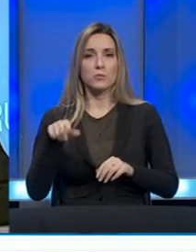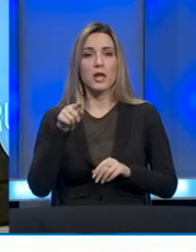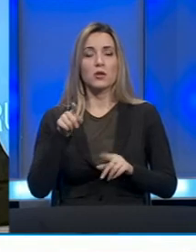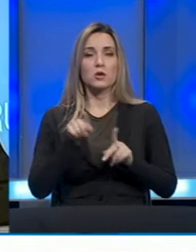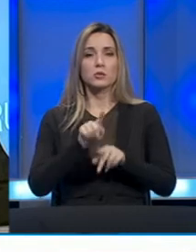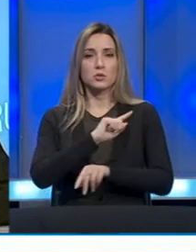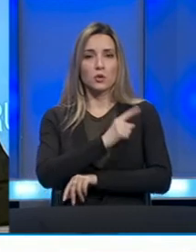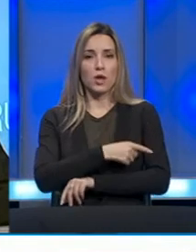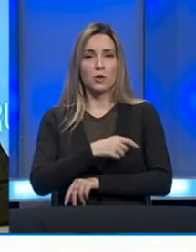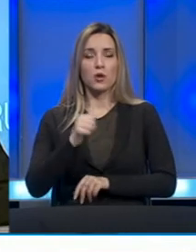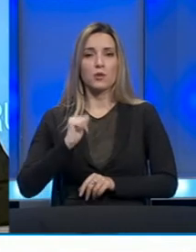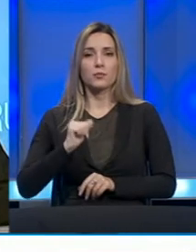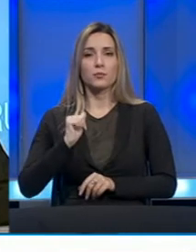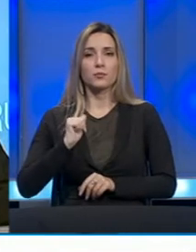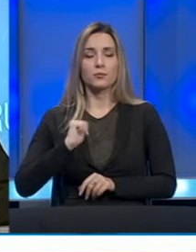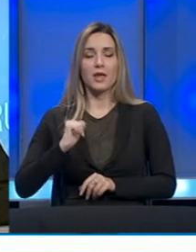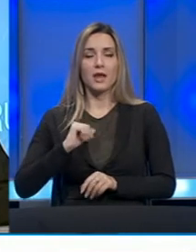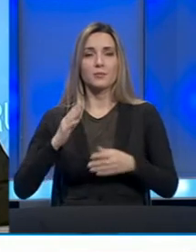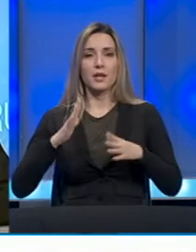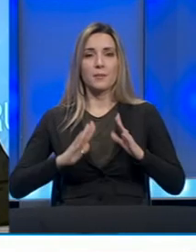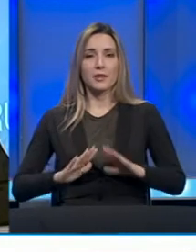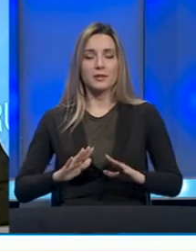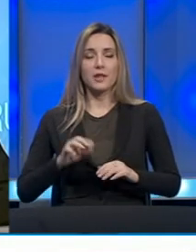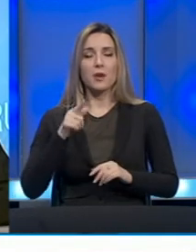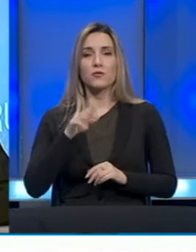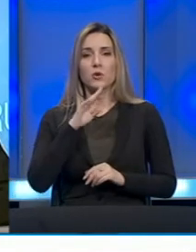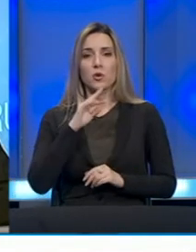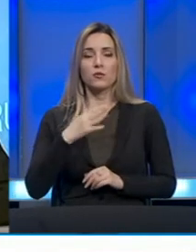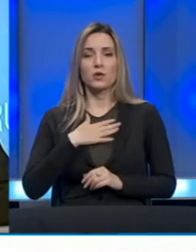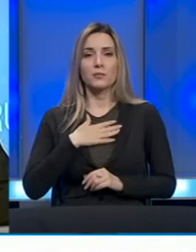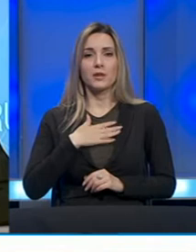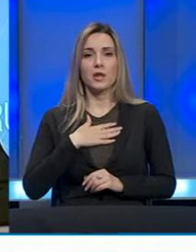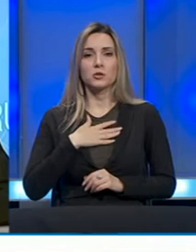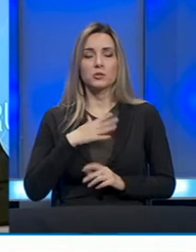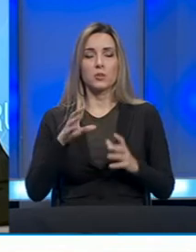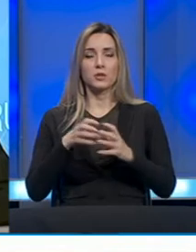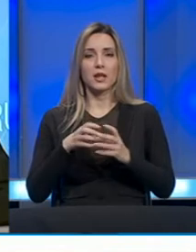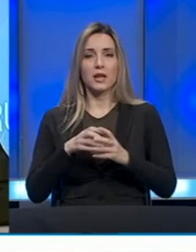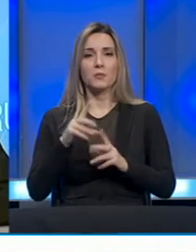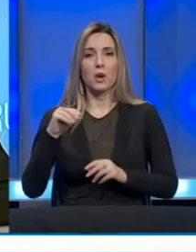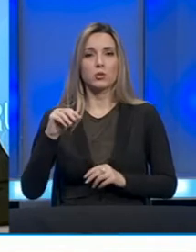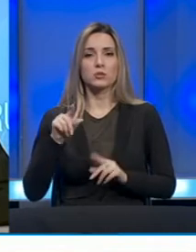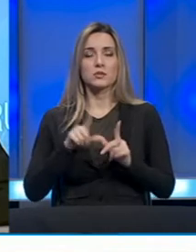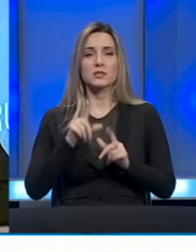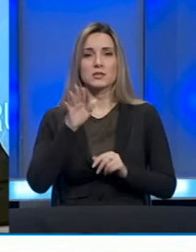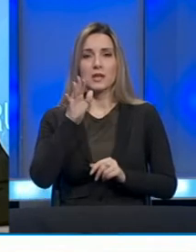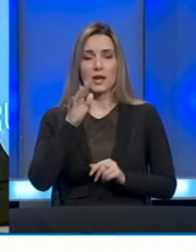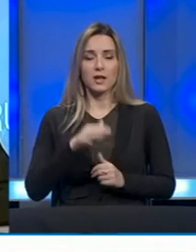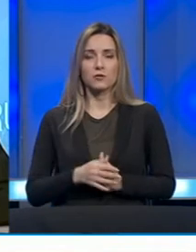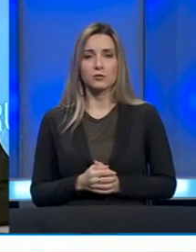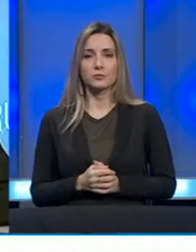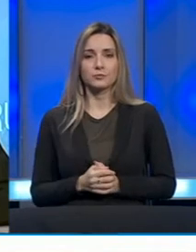heroji u bijelim mantilima. Zaista ovo govorim na našim odjeljenjima i u Tuzli i u Sarajevu.